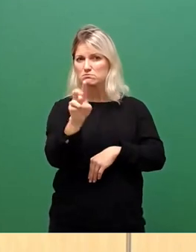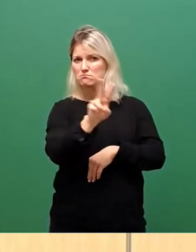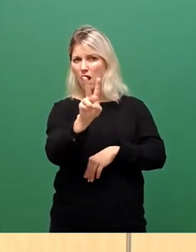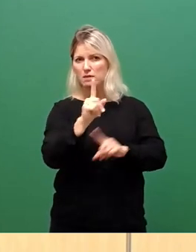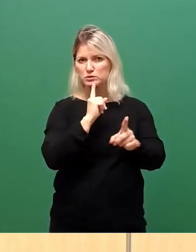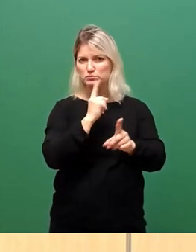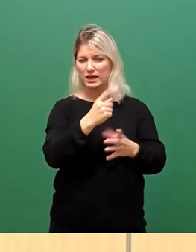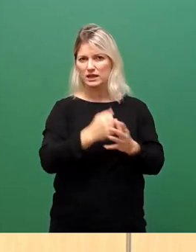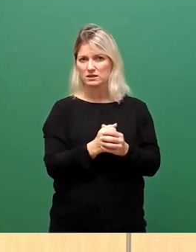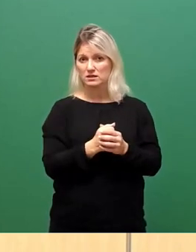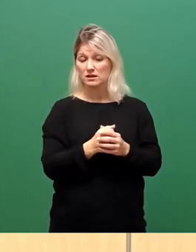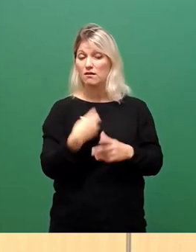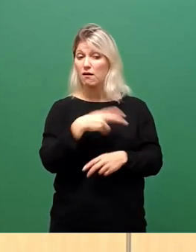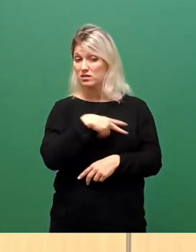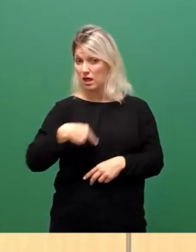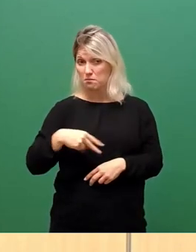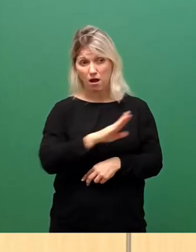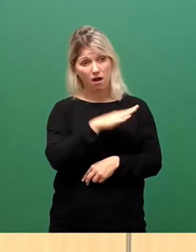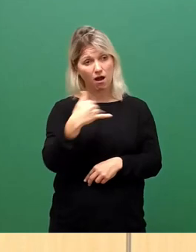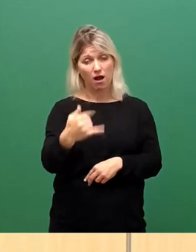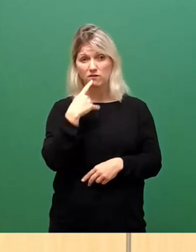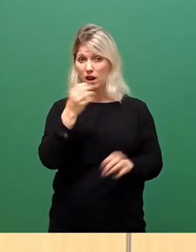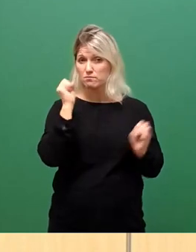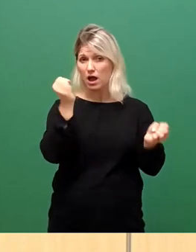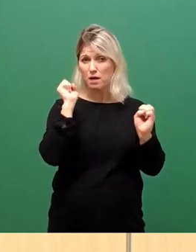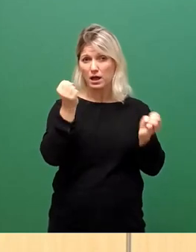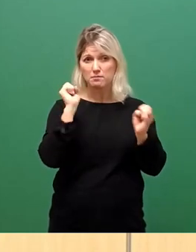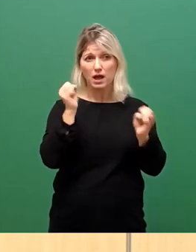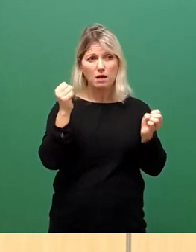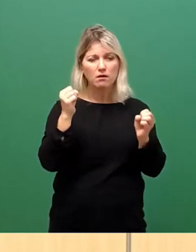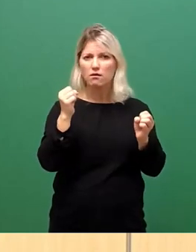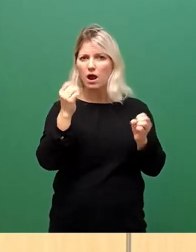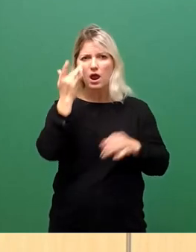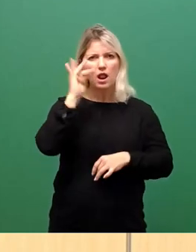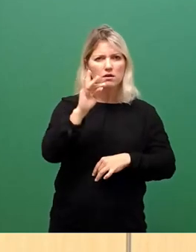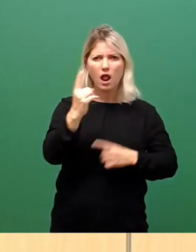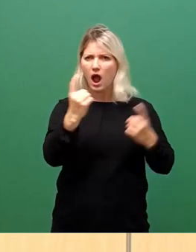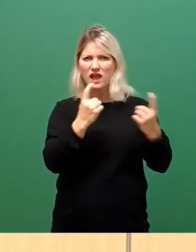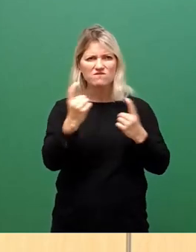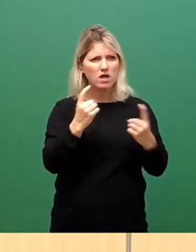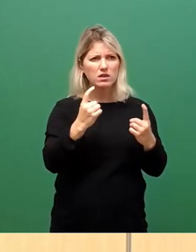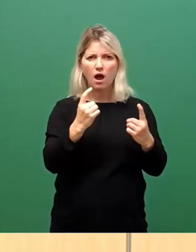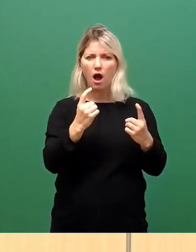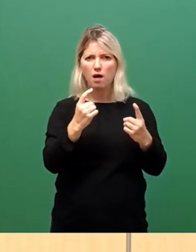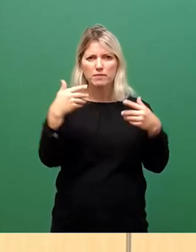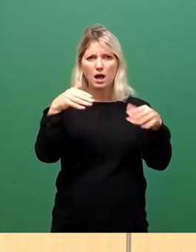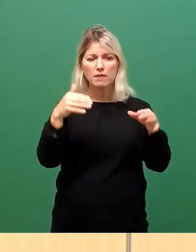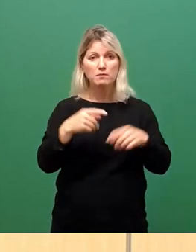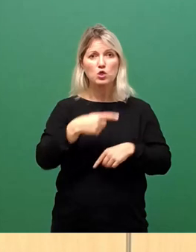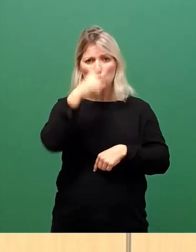auch sehr erfolgreich bemüht, eben jene Pull-Effekte für illegale Einwanderer zu reduzieren, die in Deutschland immer neu ausgebaut werden.